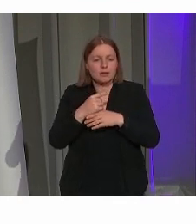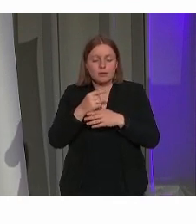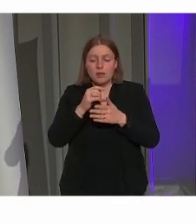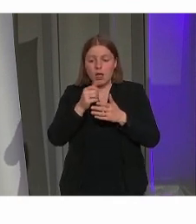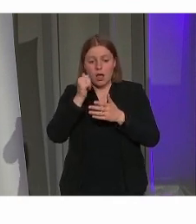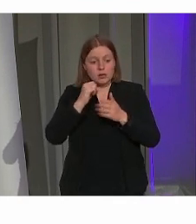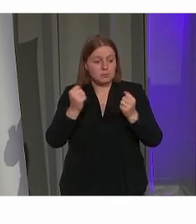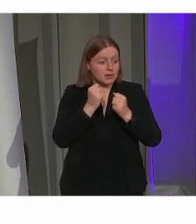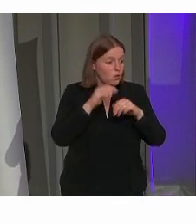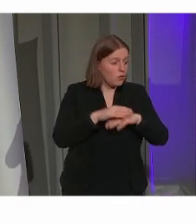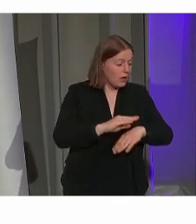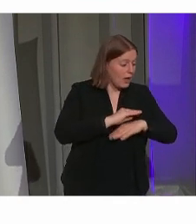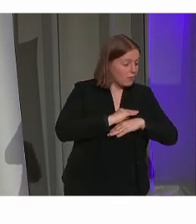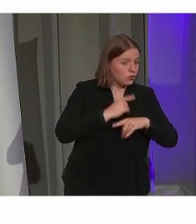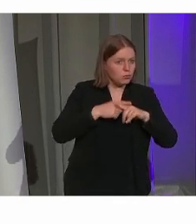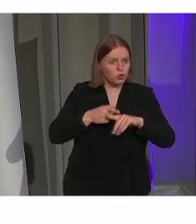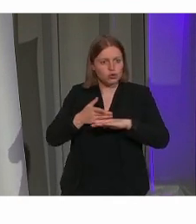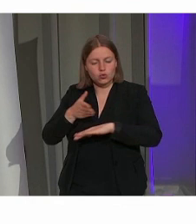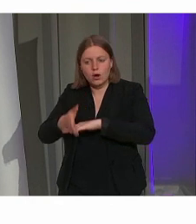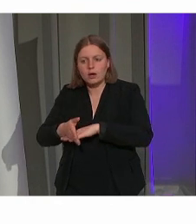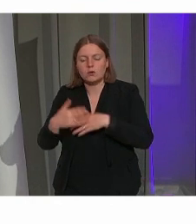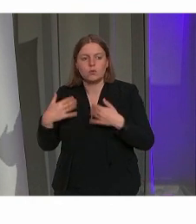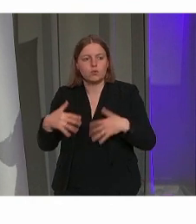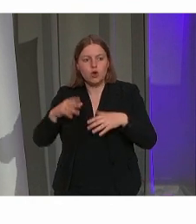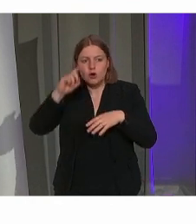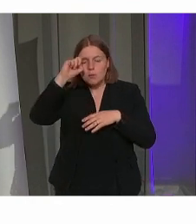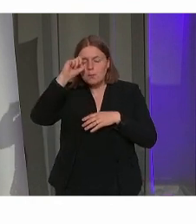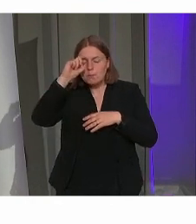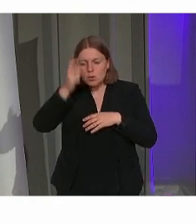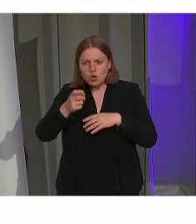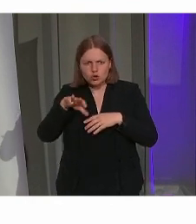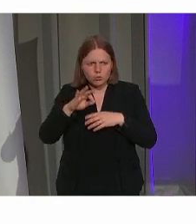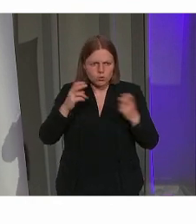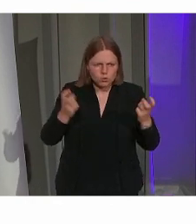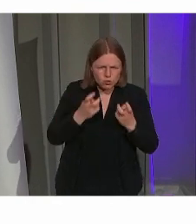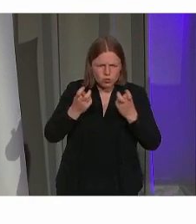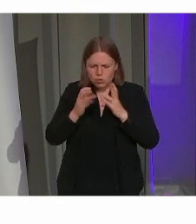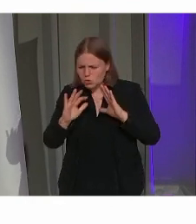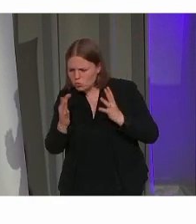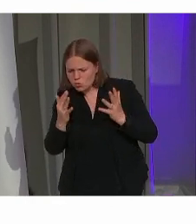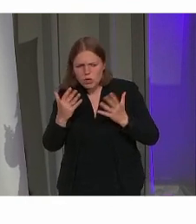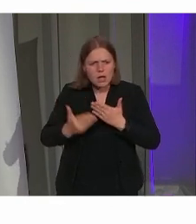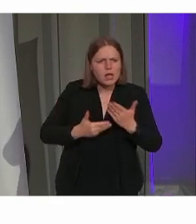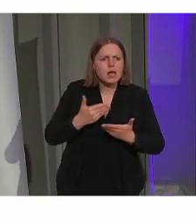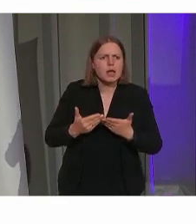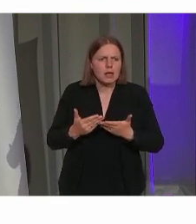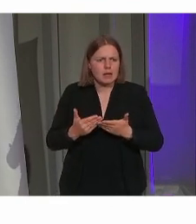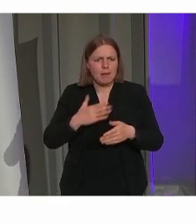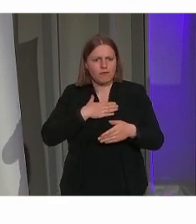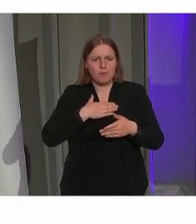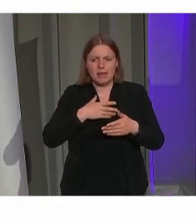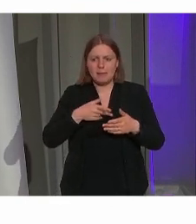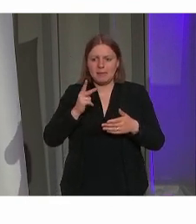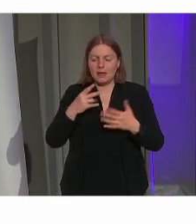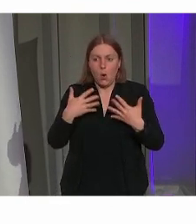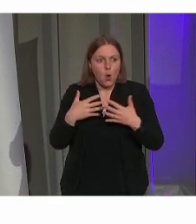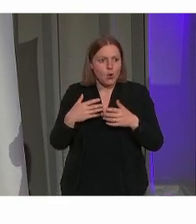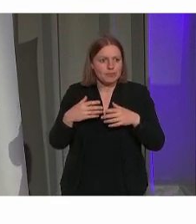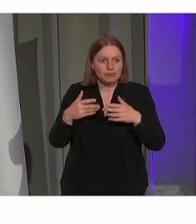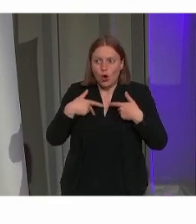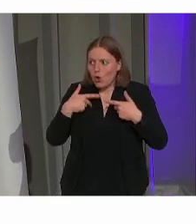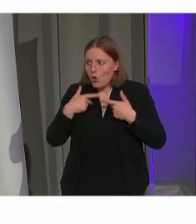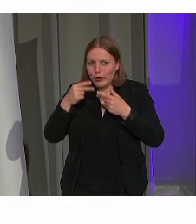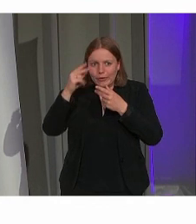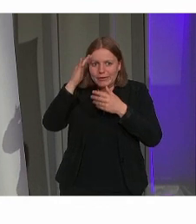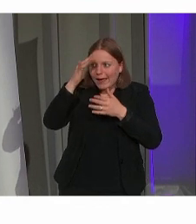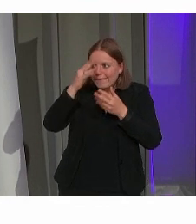erfgoed en toegankelijkheid. Het is moeilijk, het is soms zoeken. Maar ik formuleer het eerder als een creatieve uitdaging. En het